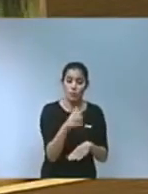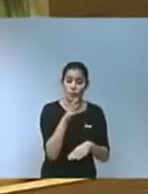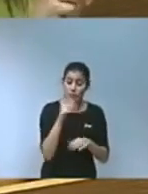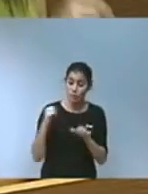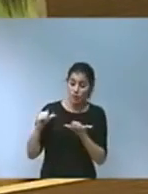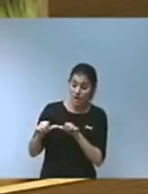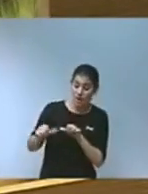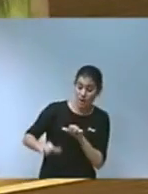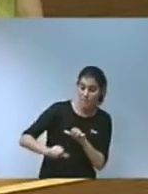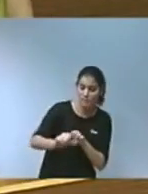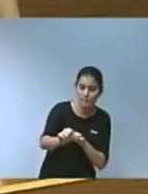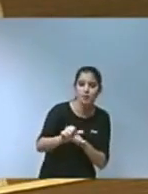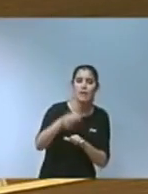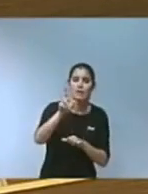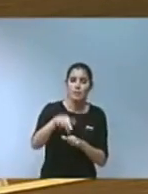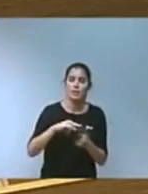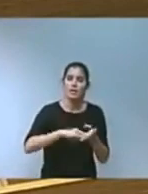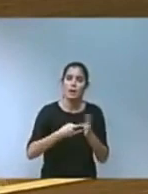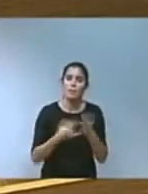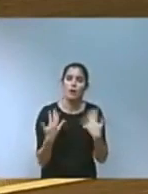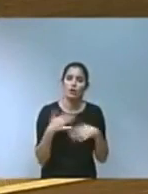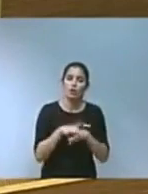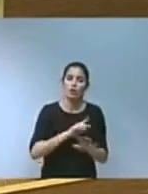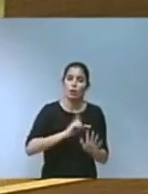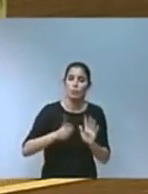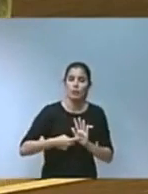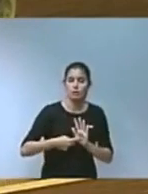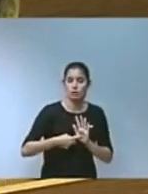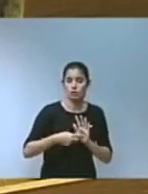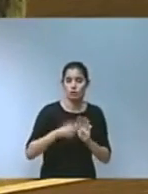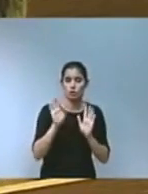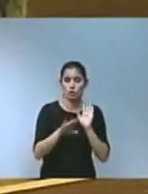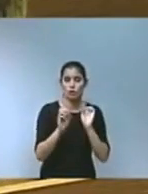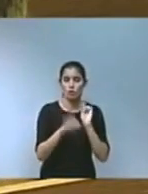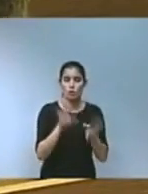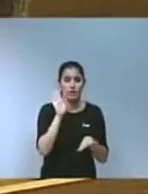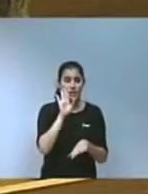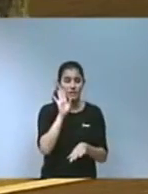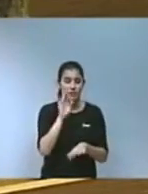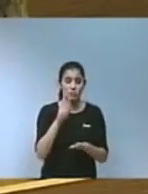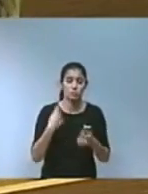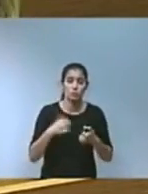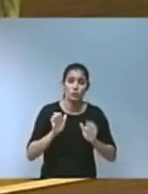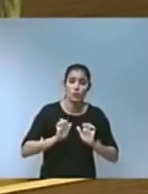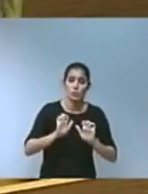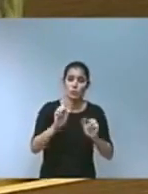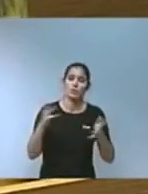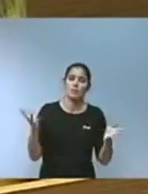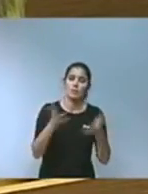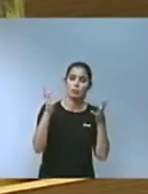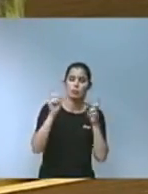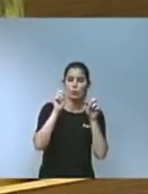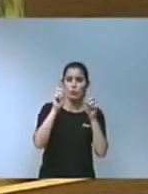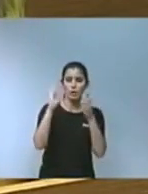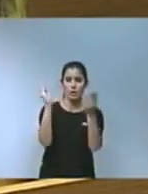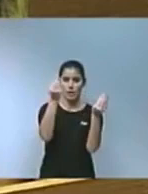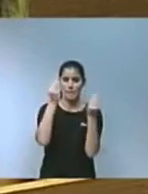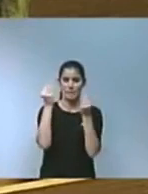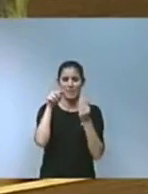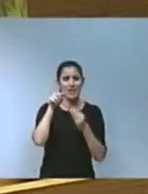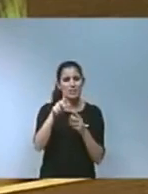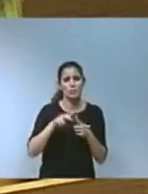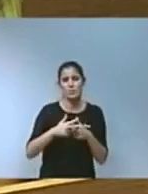també en el Pla Integral de Residus de la Comunitat Valenciana es dona un impuls decidit a l'educació ambiental com una eina fonamental